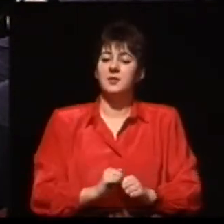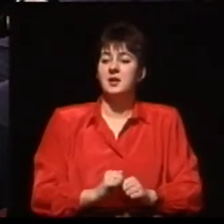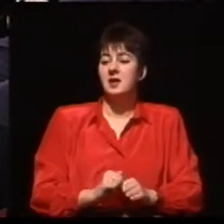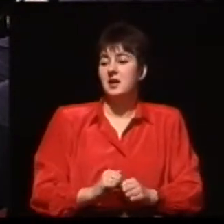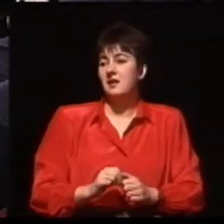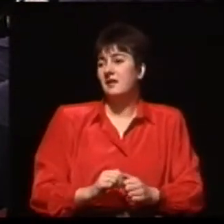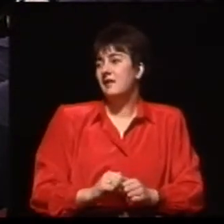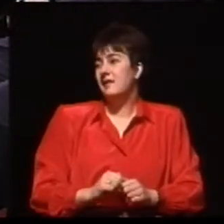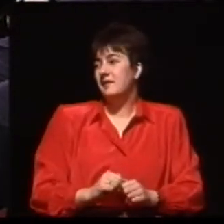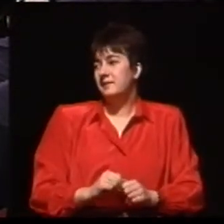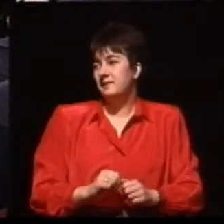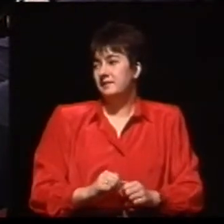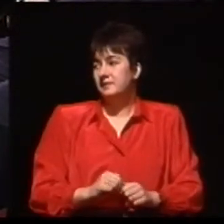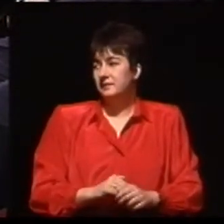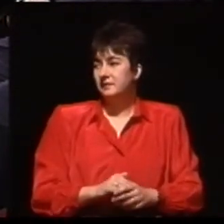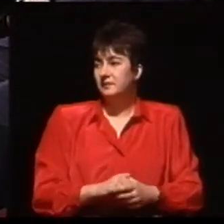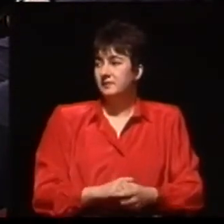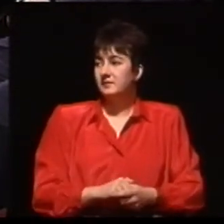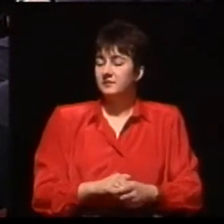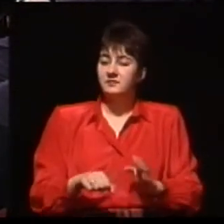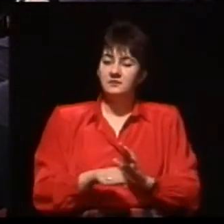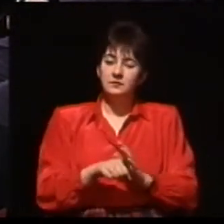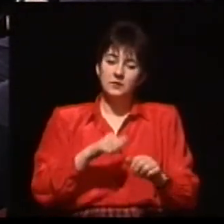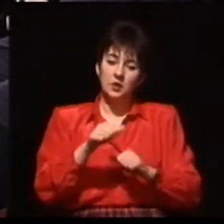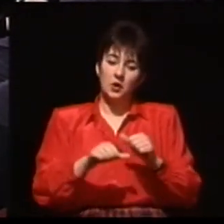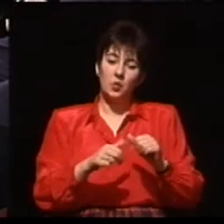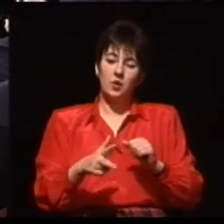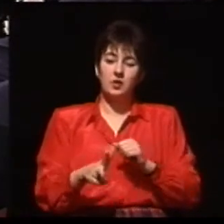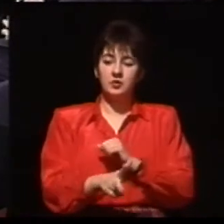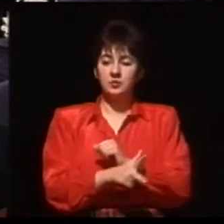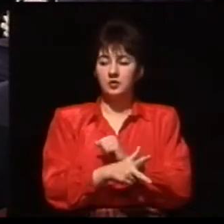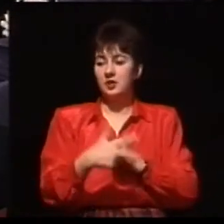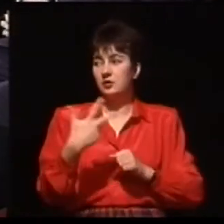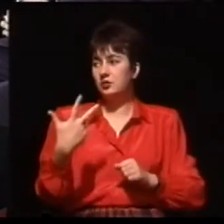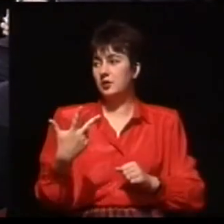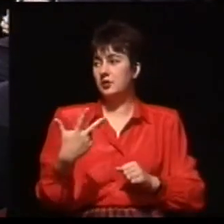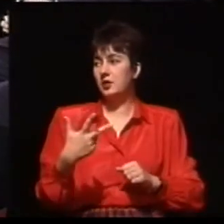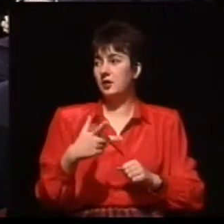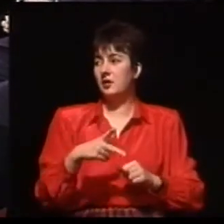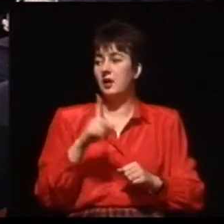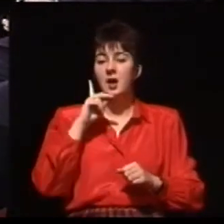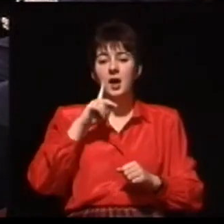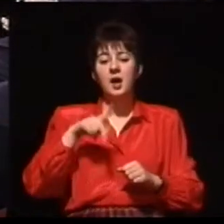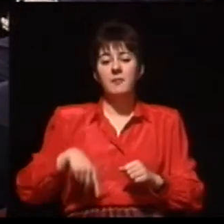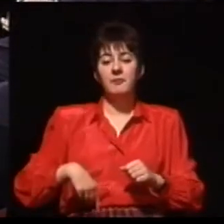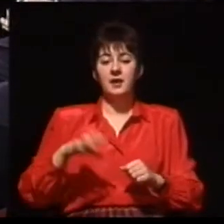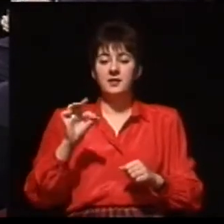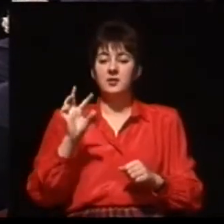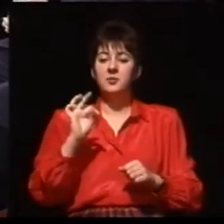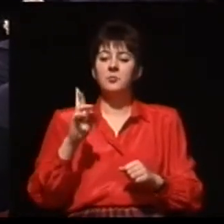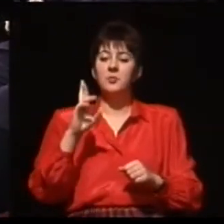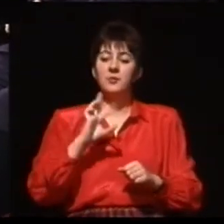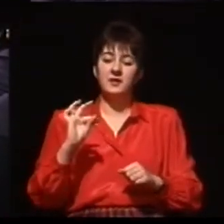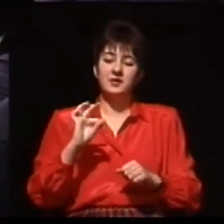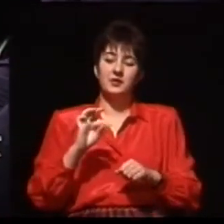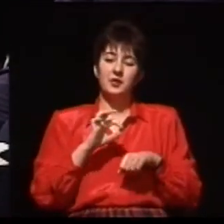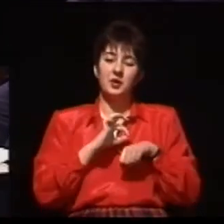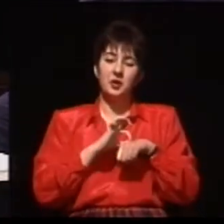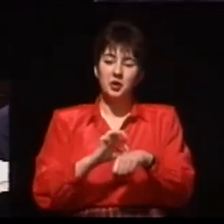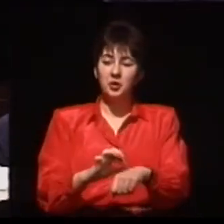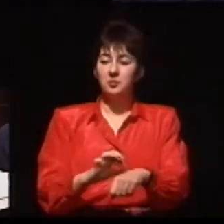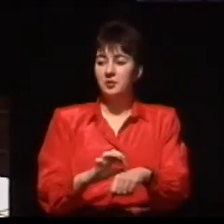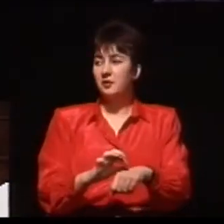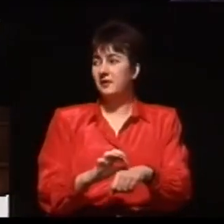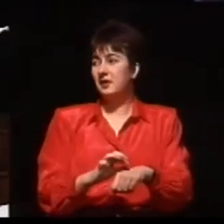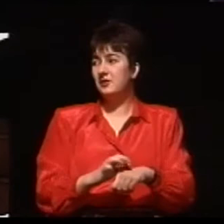druga w roku 85. Od roku 83 pan prowadzi pracownię kości skroniowej i transplantologii oraz tak